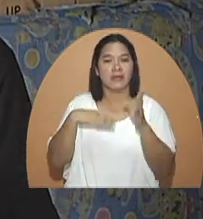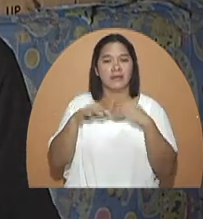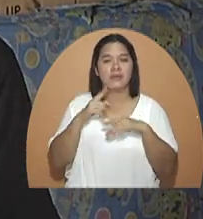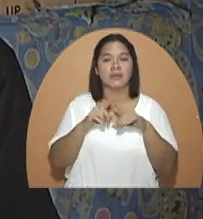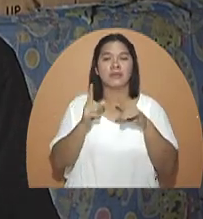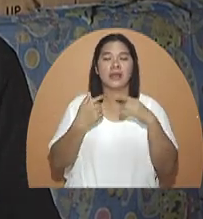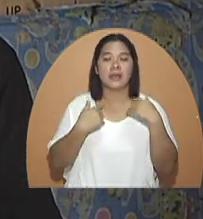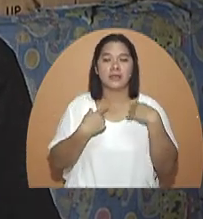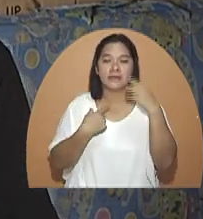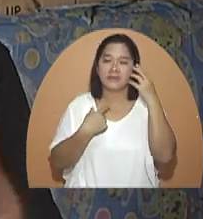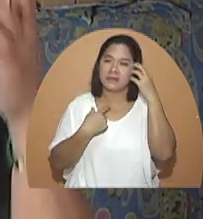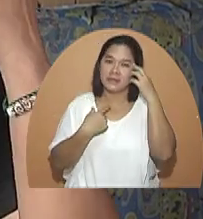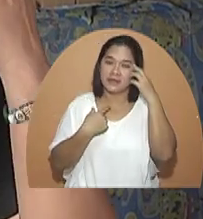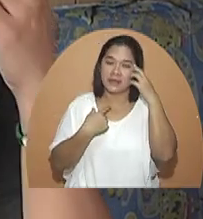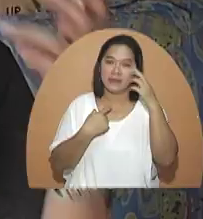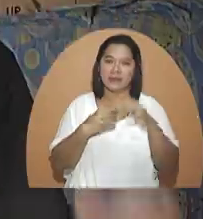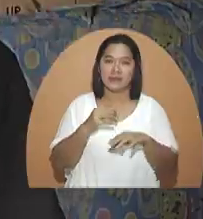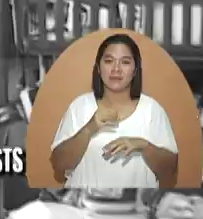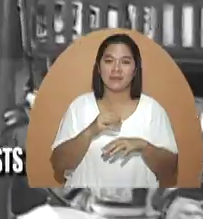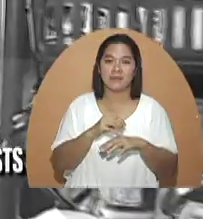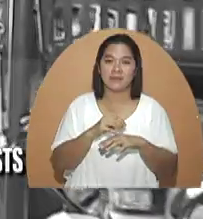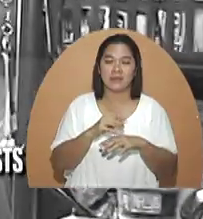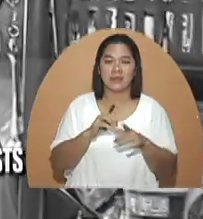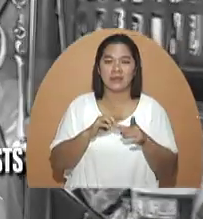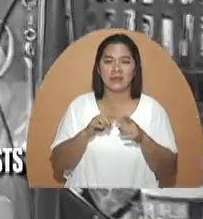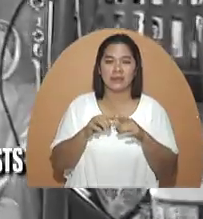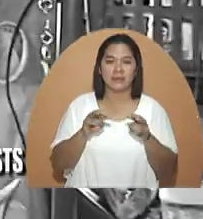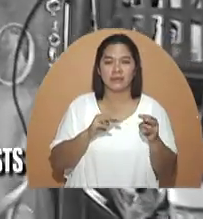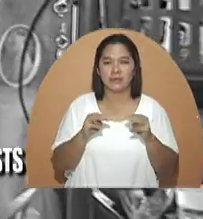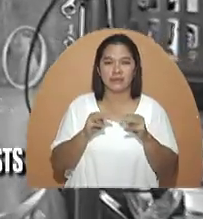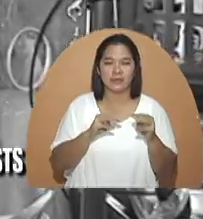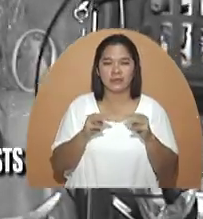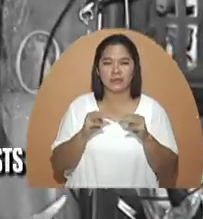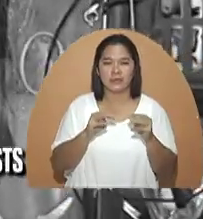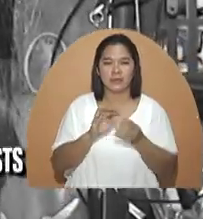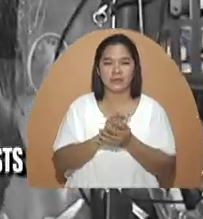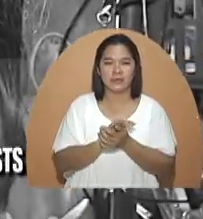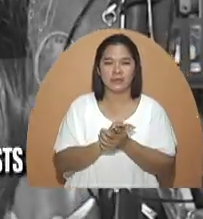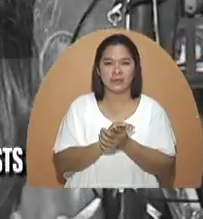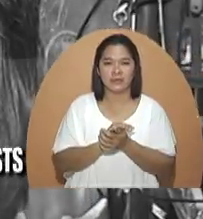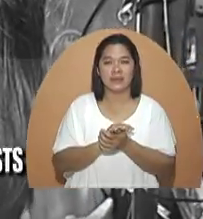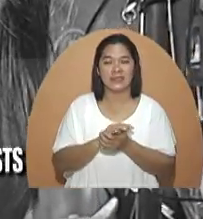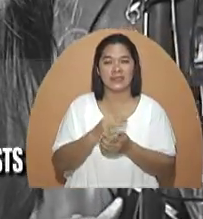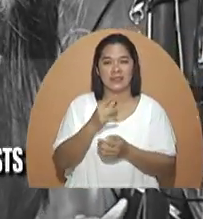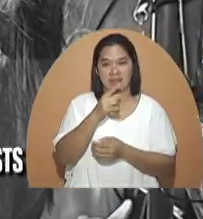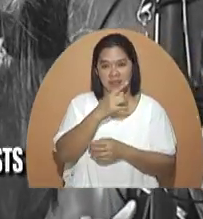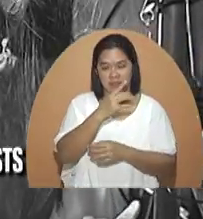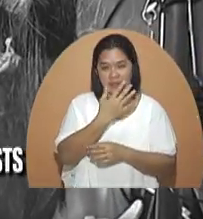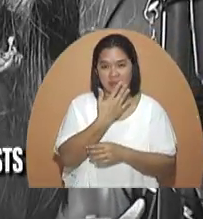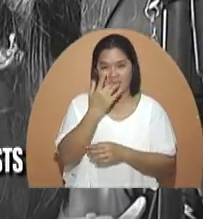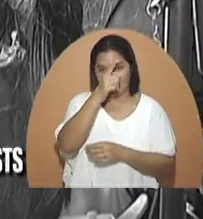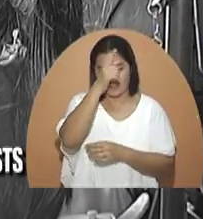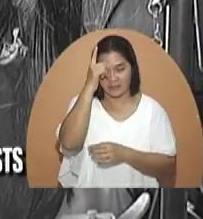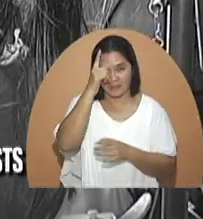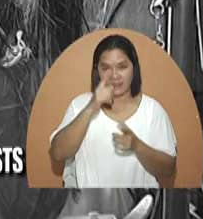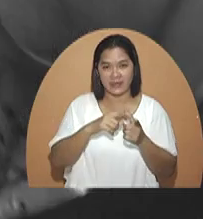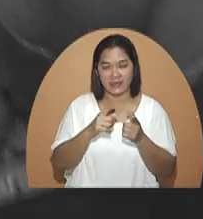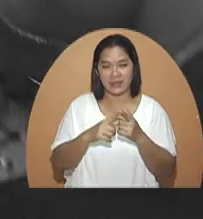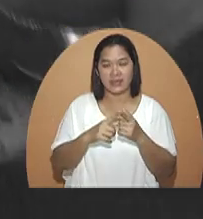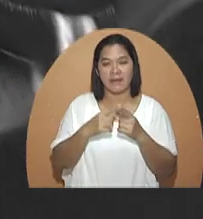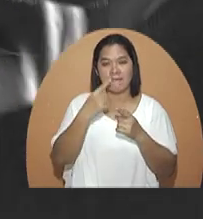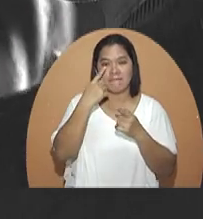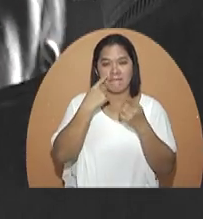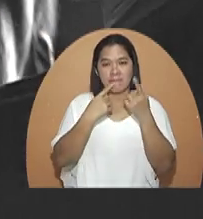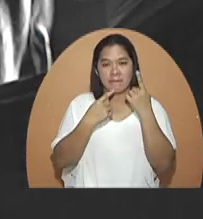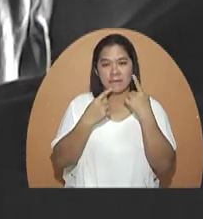buko lang po nandito tapos yung dito naman po gumagalaw-galaw naman po yung kulay itim niya. Bukod